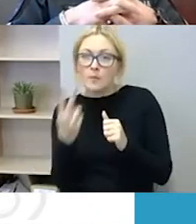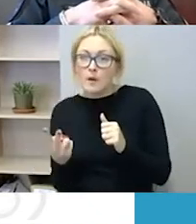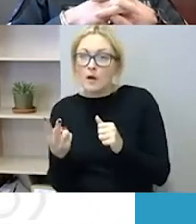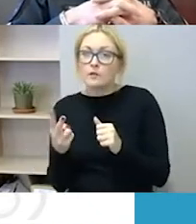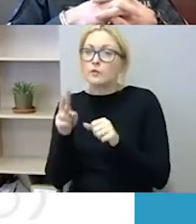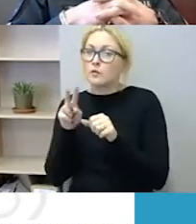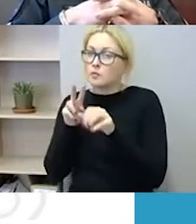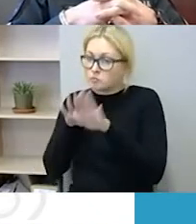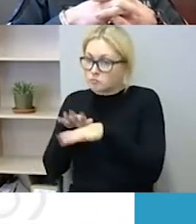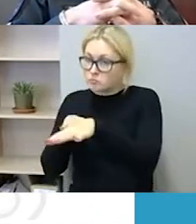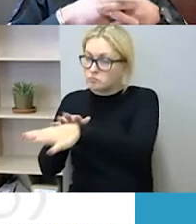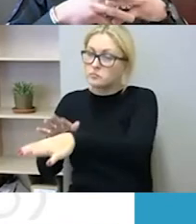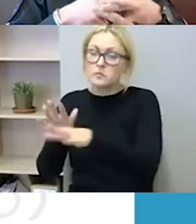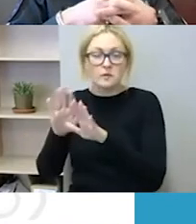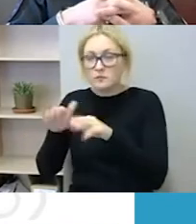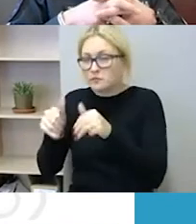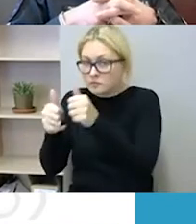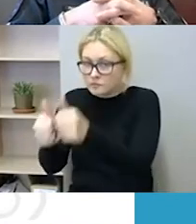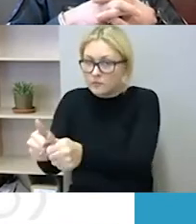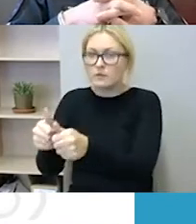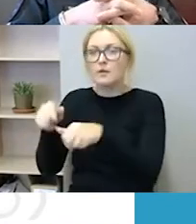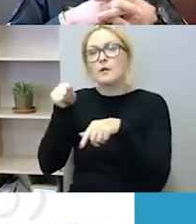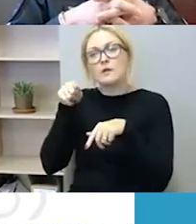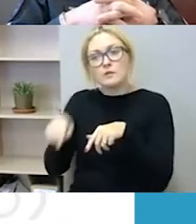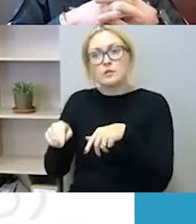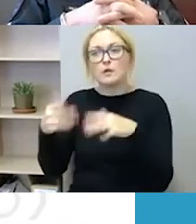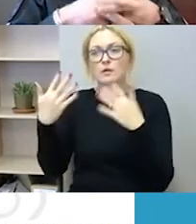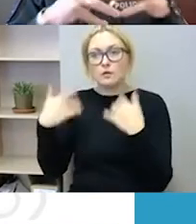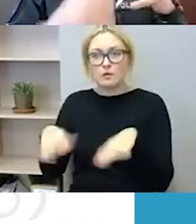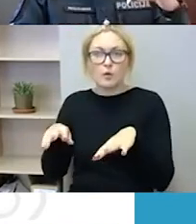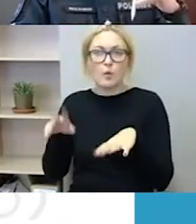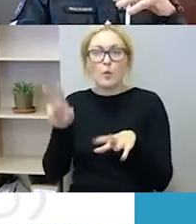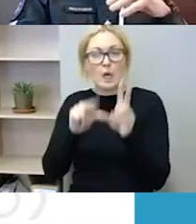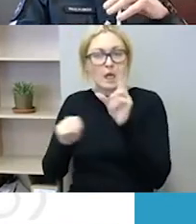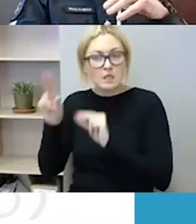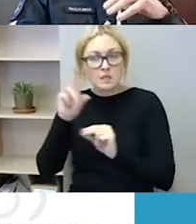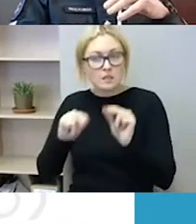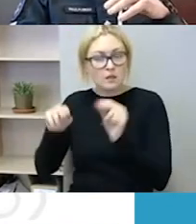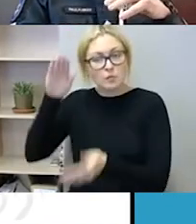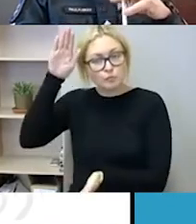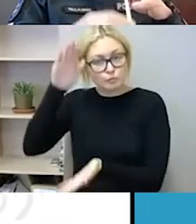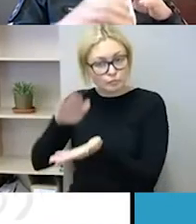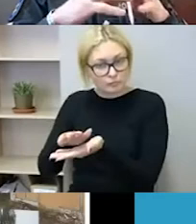mažiau ir tikrai šioje vietoje matyti riziką yra ženkliai sumažėjusi.